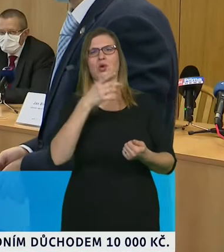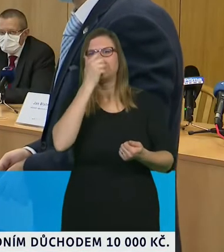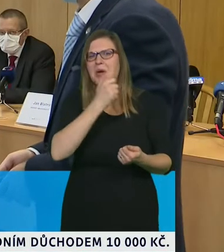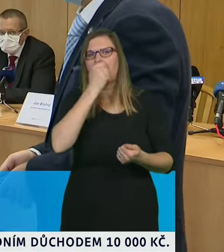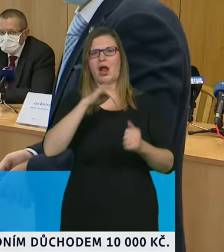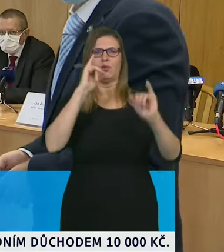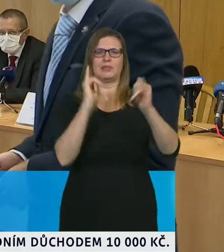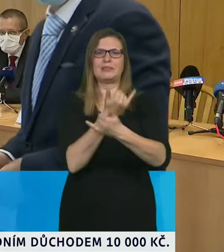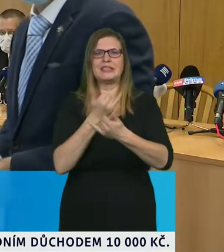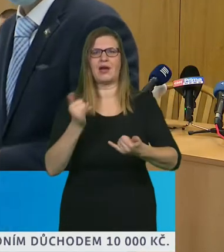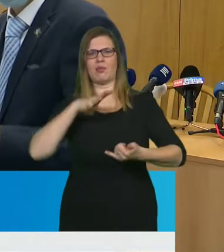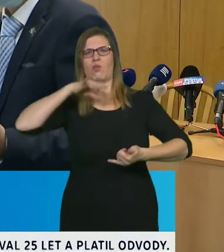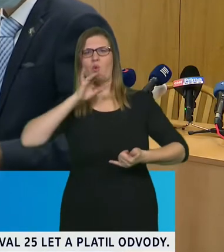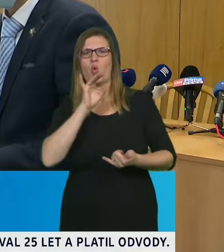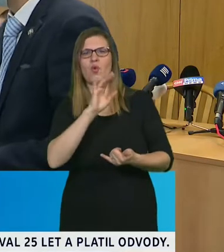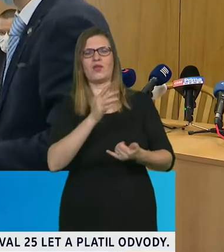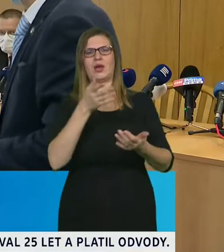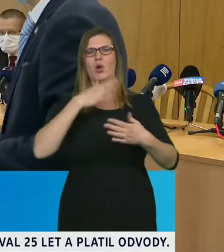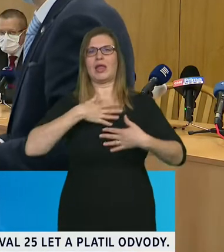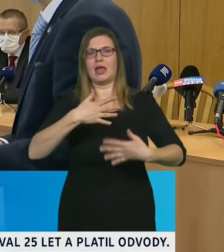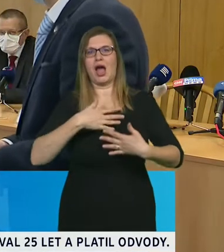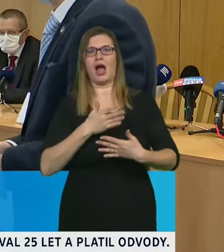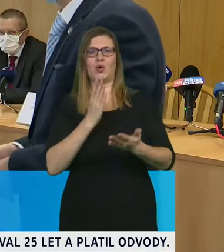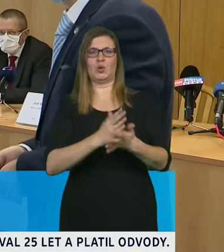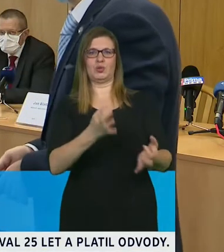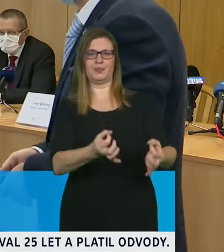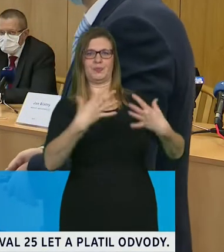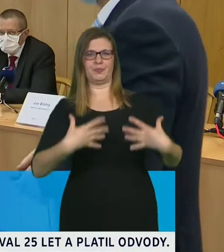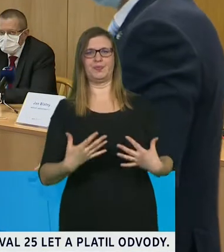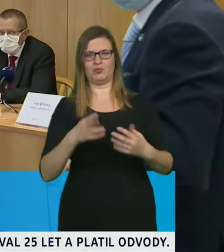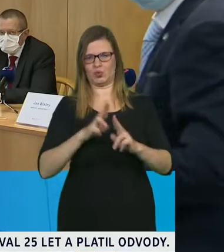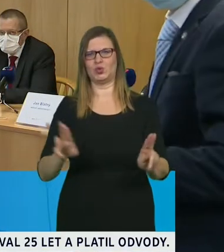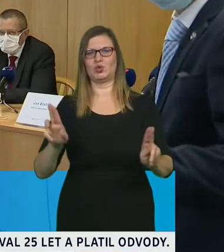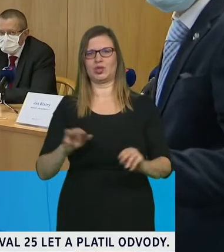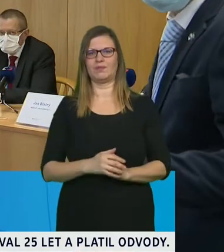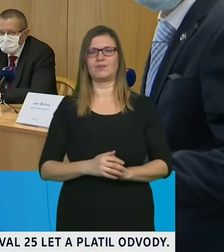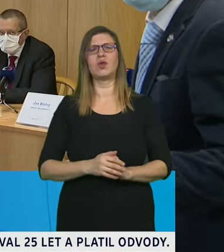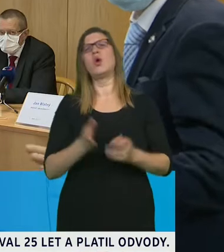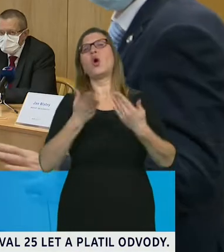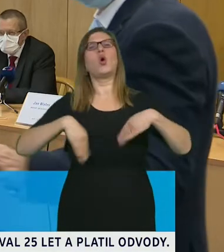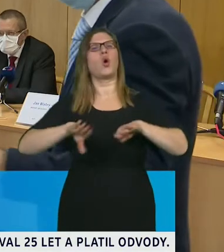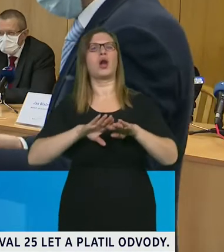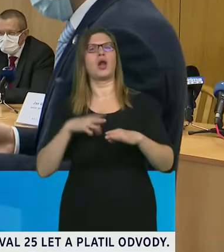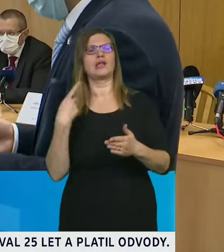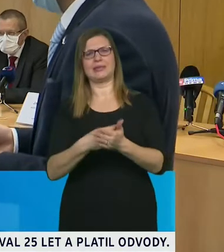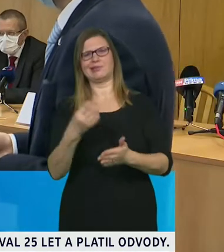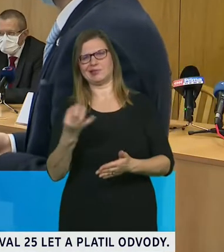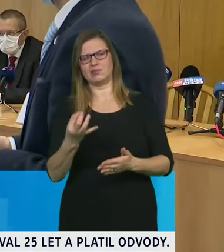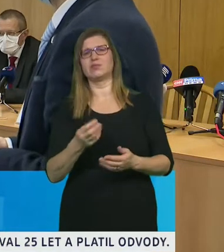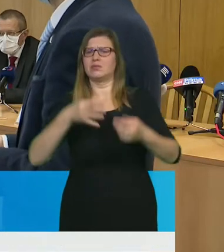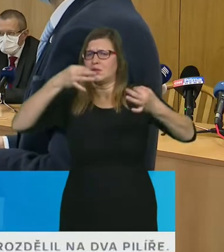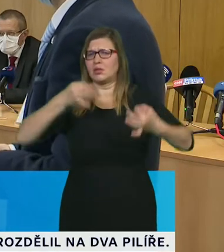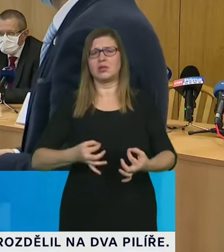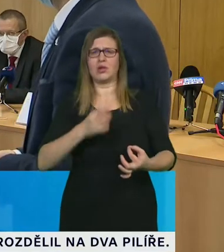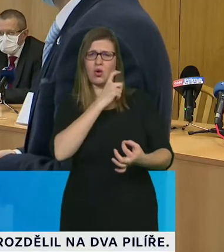mluvení, dýchání. Jak se chránit? Úplně jednoduše. Buď rouškou